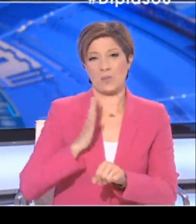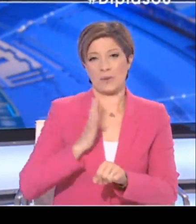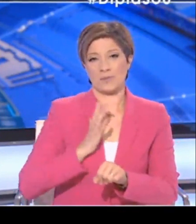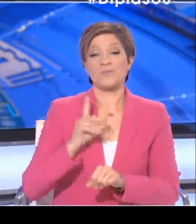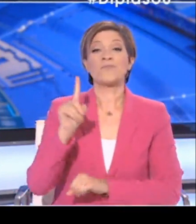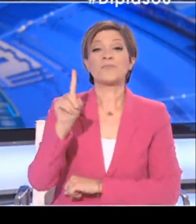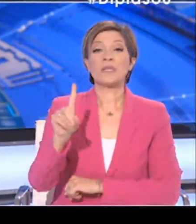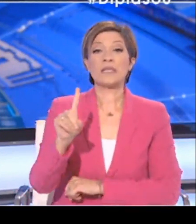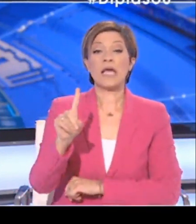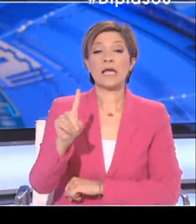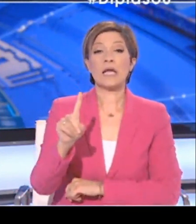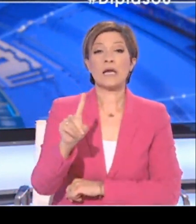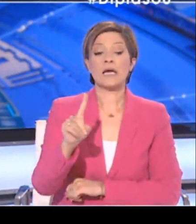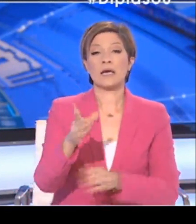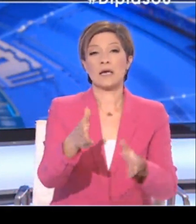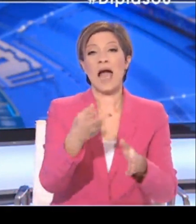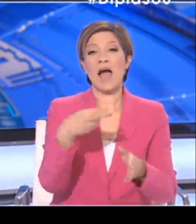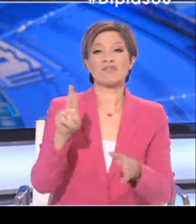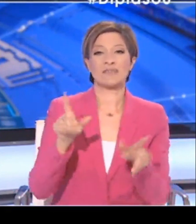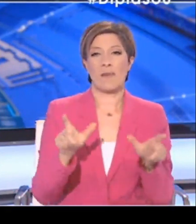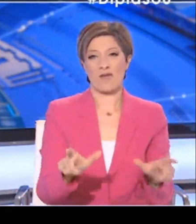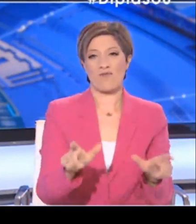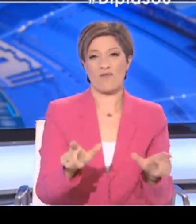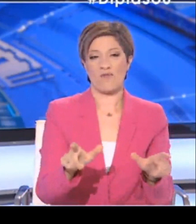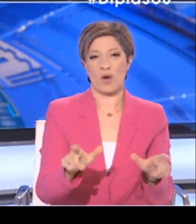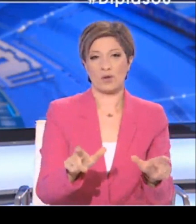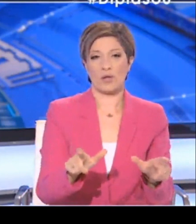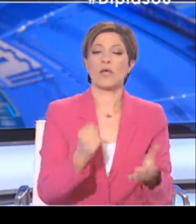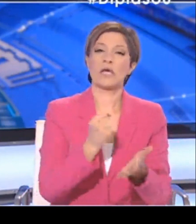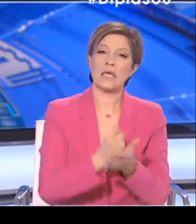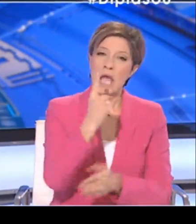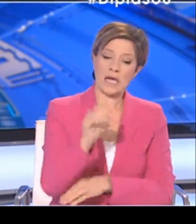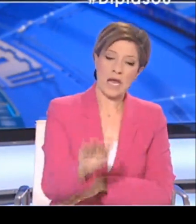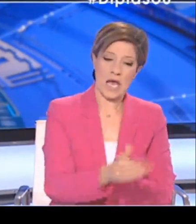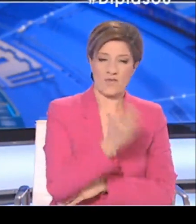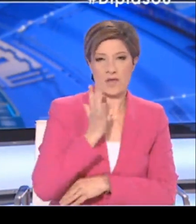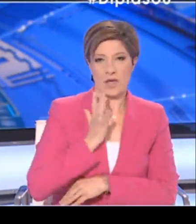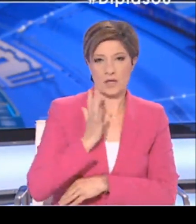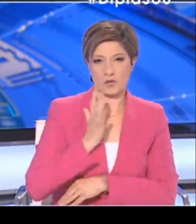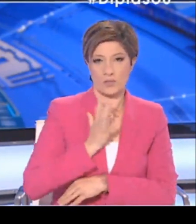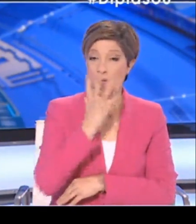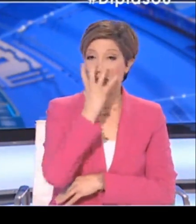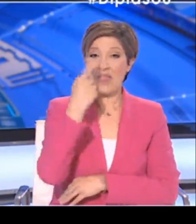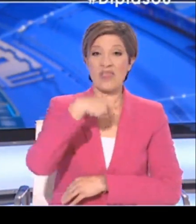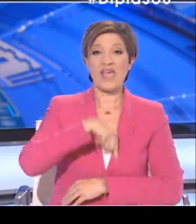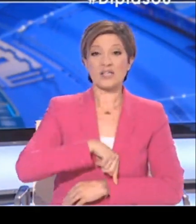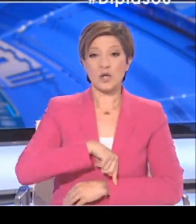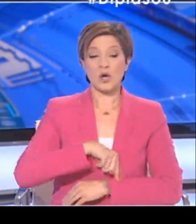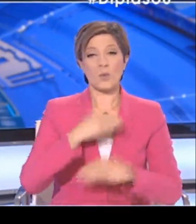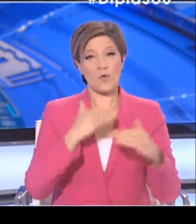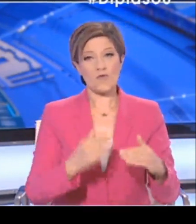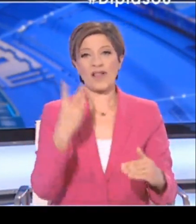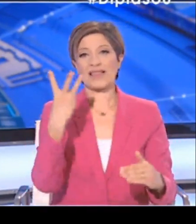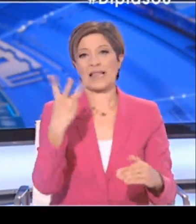Το ένα εξ αυτών νοσηλεύεται στη Μονάδα Αυξημένης Φροντίδας. Δόθηκε ένα εξιτήριο. Διασωληνωμένοι παραμένουν